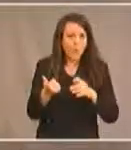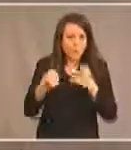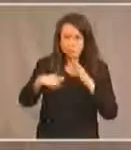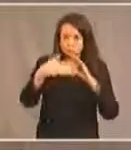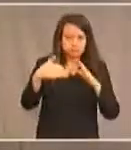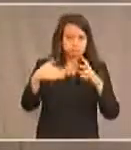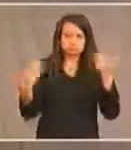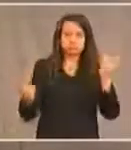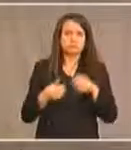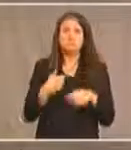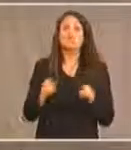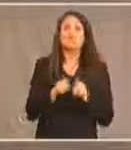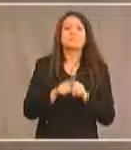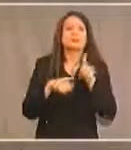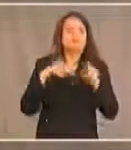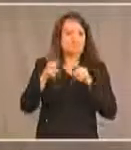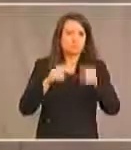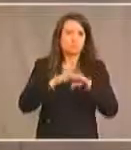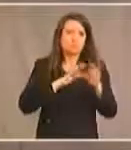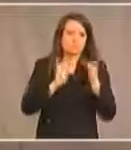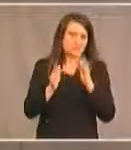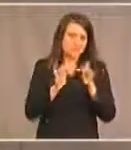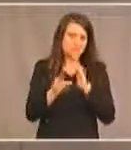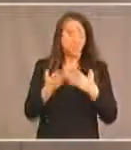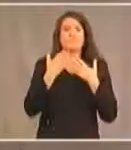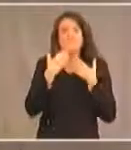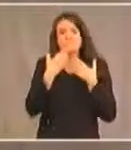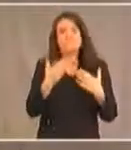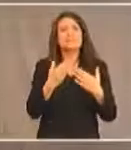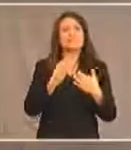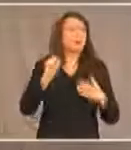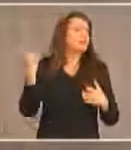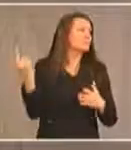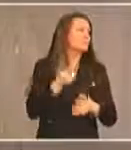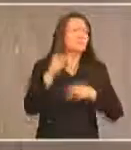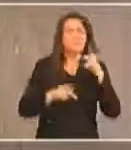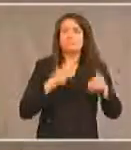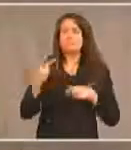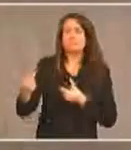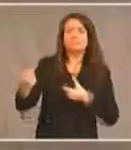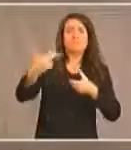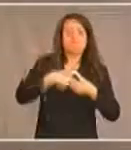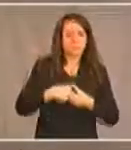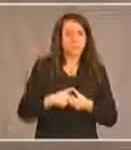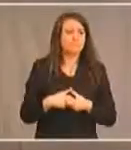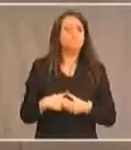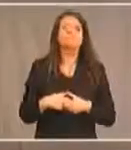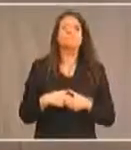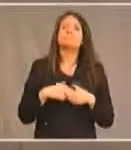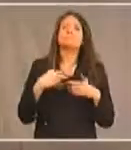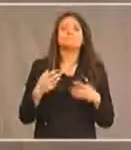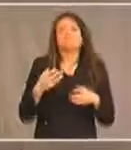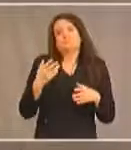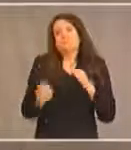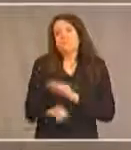répondant au sondage qui est également sur notre site web alors merci à tous de votre participation à cet